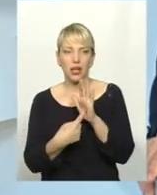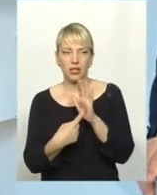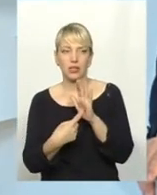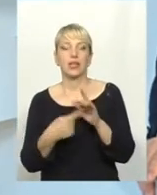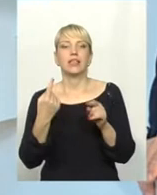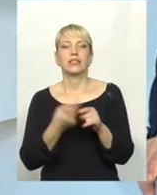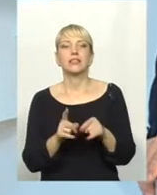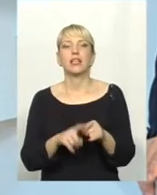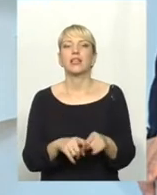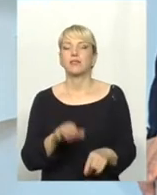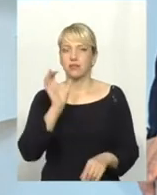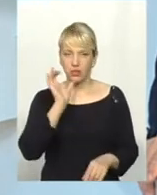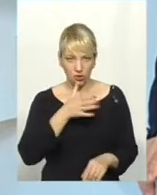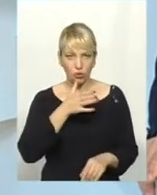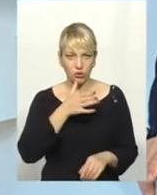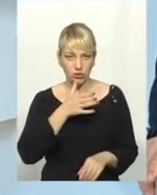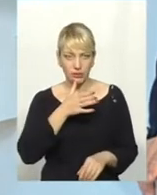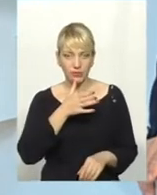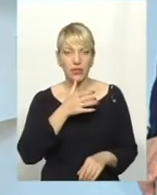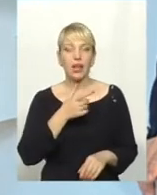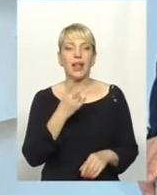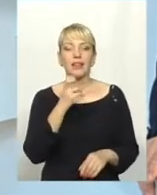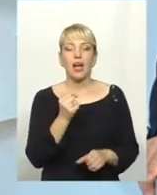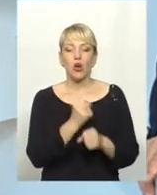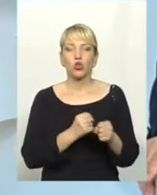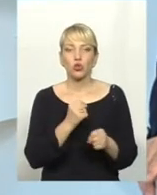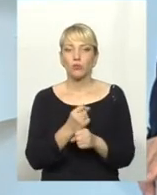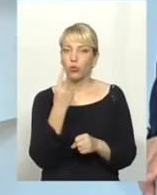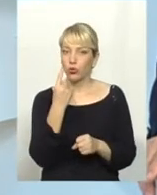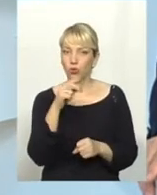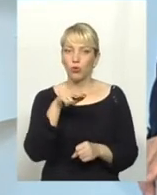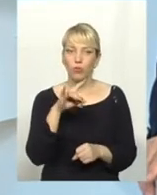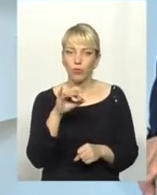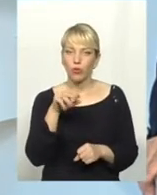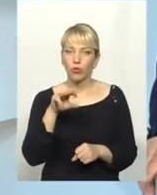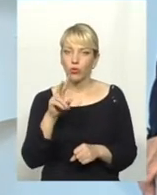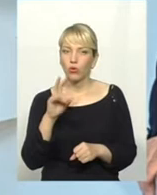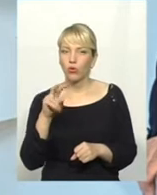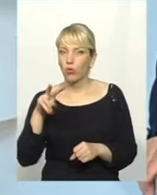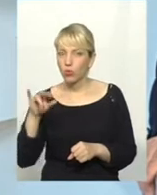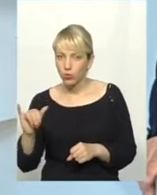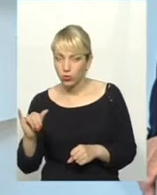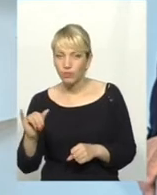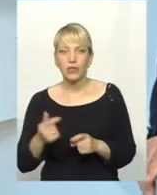Протоколи – це серйозна річ. На розробку одного протоколу в європейських країнах